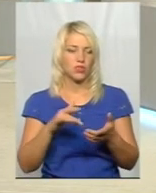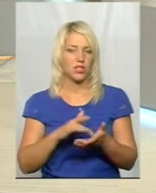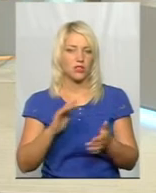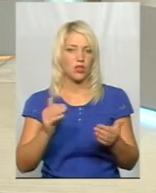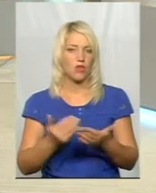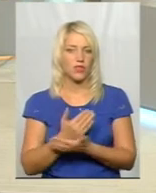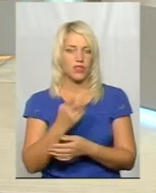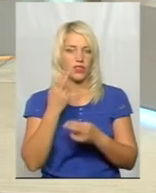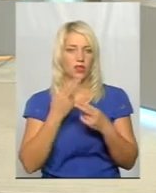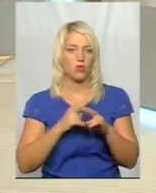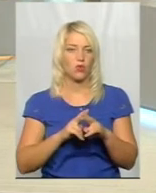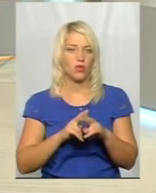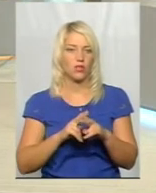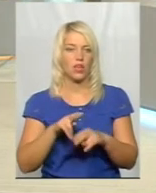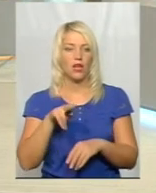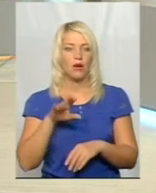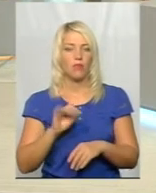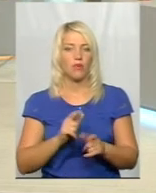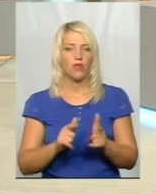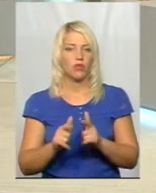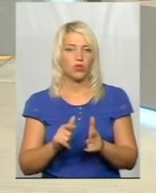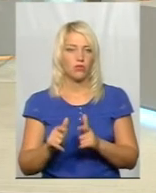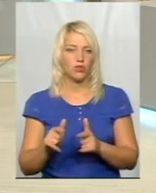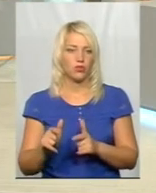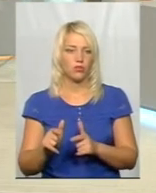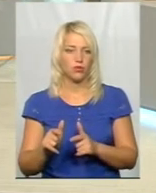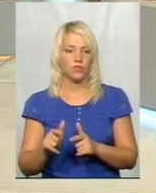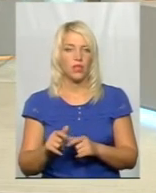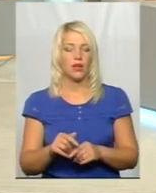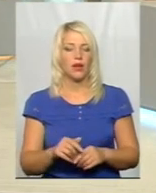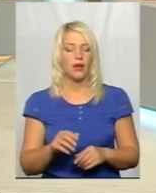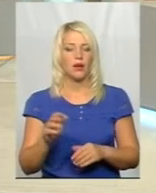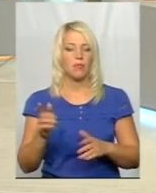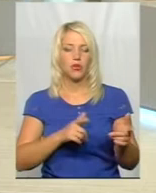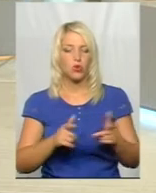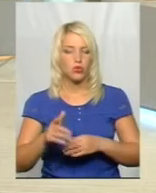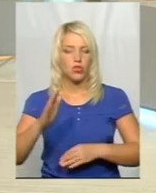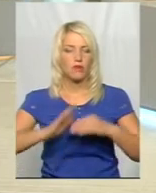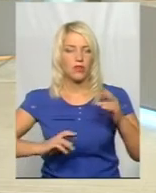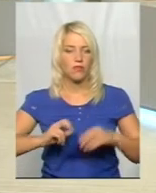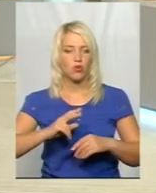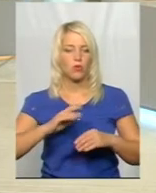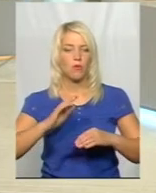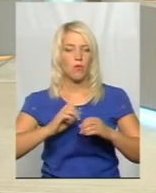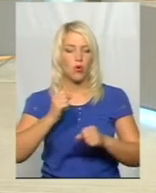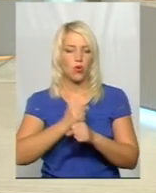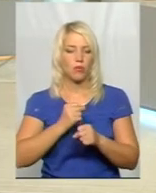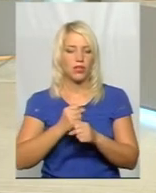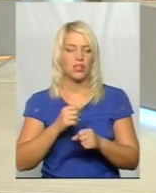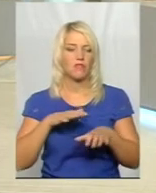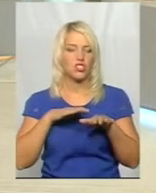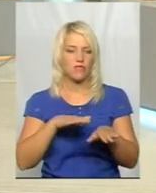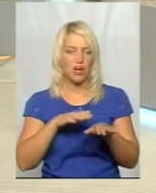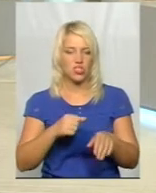технологій по виготовленню, підготовці кваліфікованих робітників за професію швачка, кревець, закрійник.